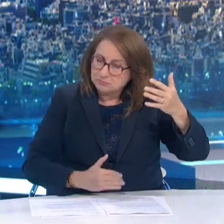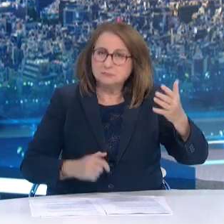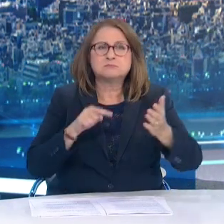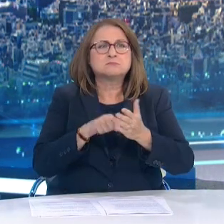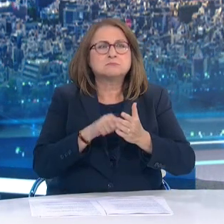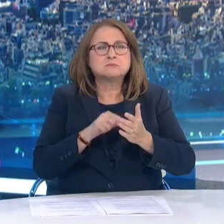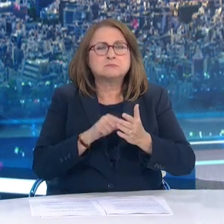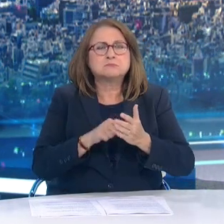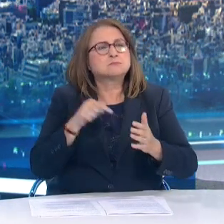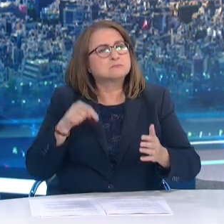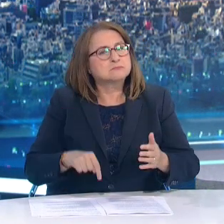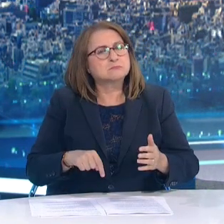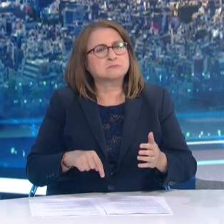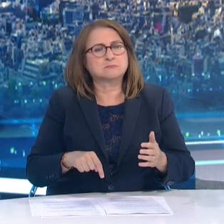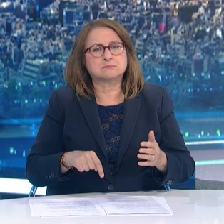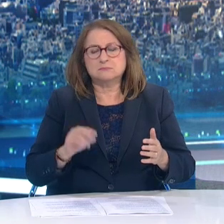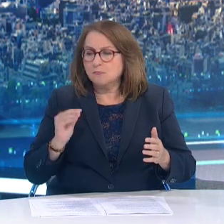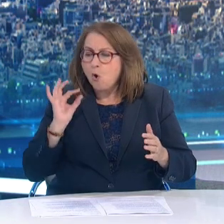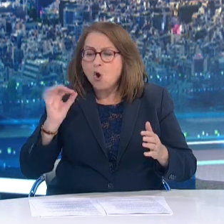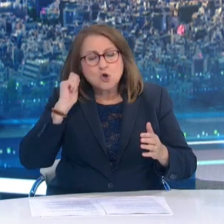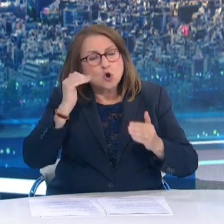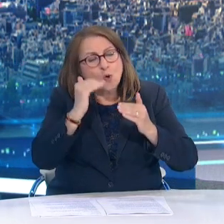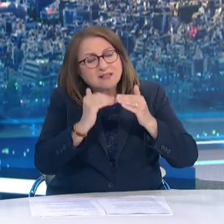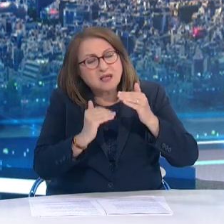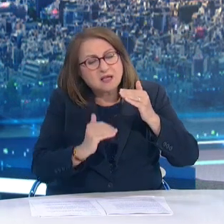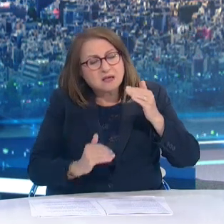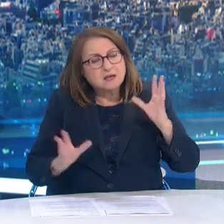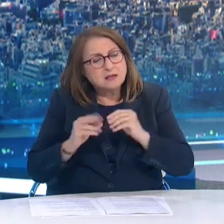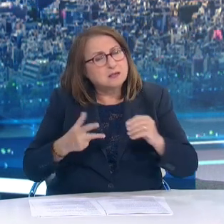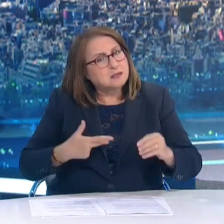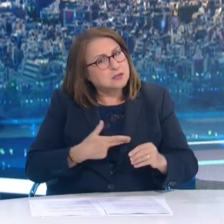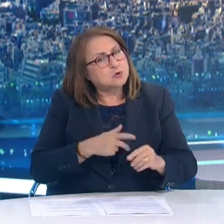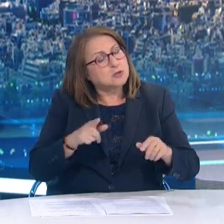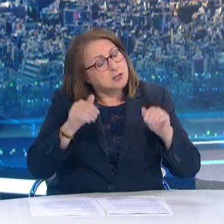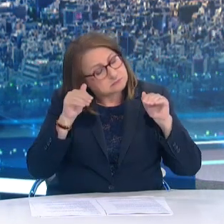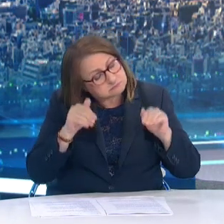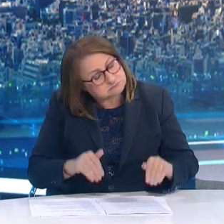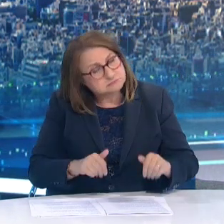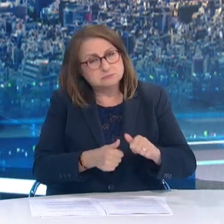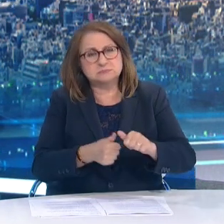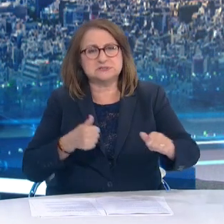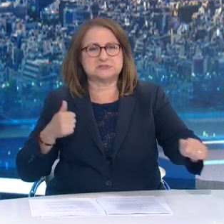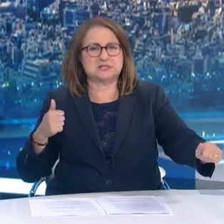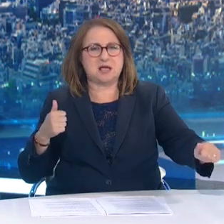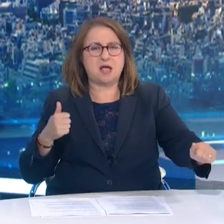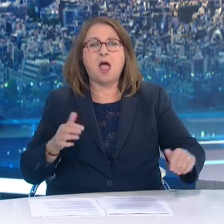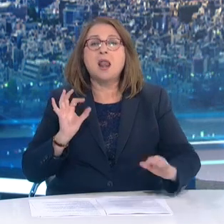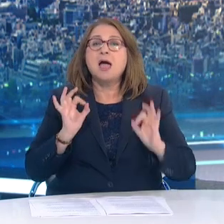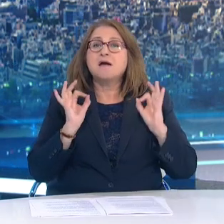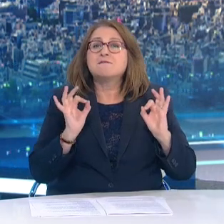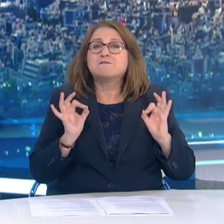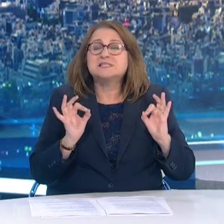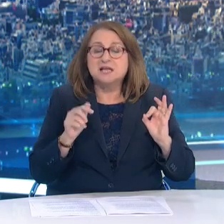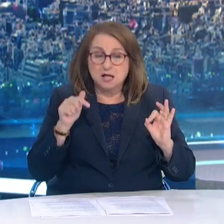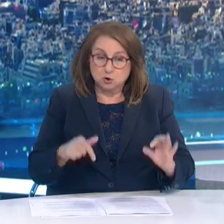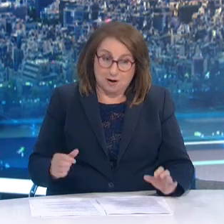δημιουργήθηκαν κατά τη διάρκεια της πανδημίας Αλλά σίγουρα όταν επανερχόμαστε στην κανονικότητα Θα